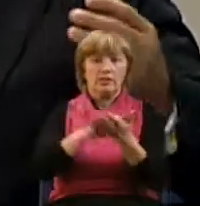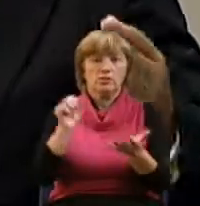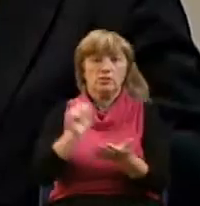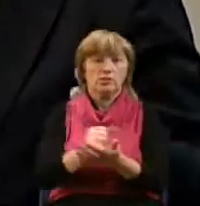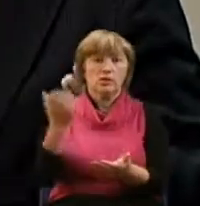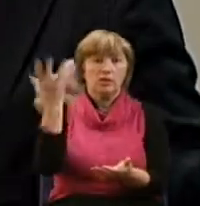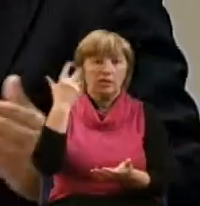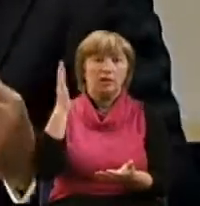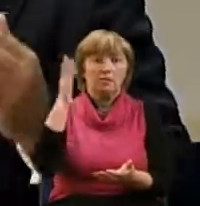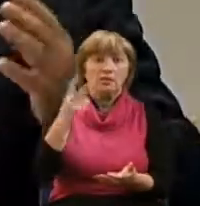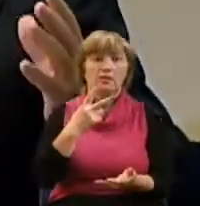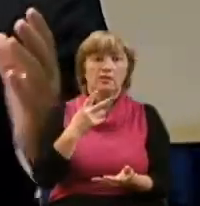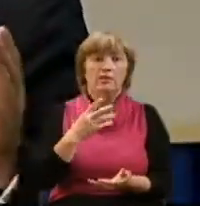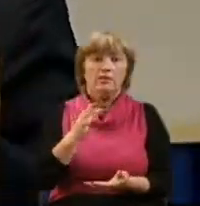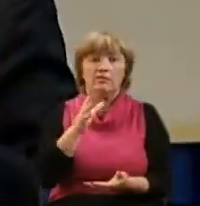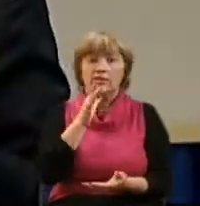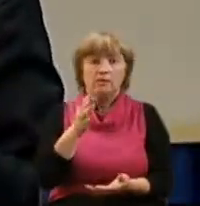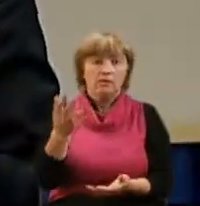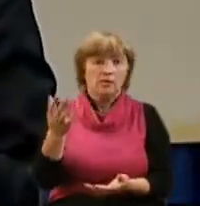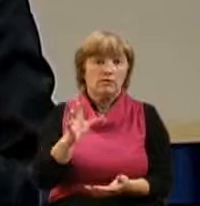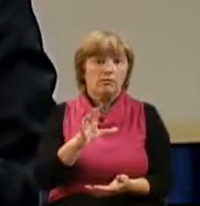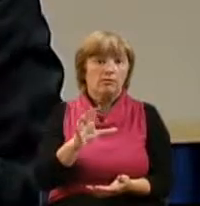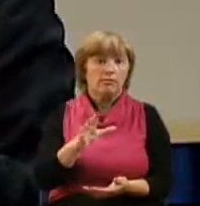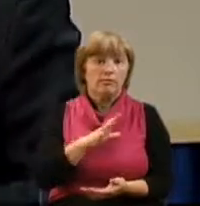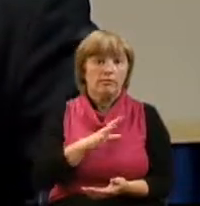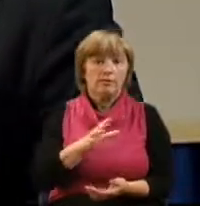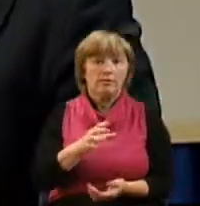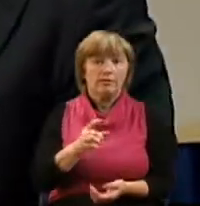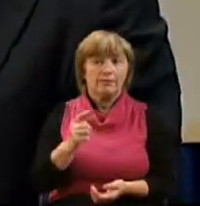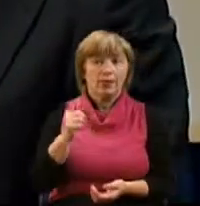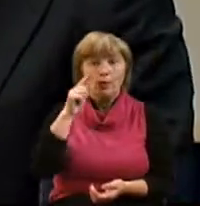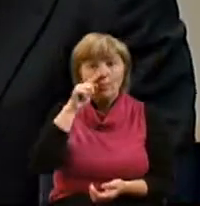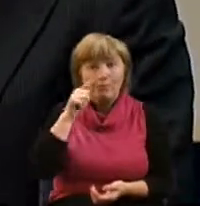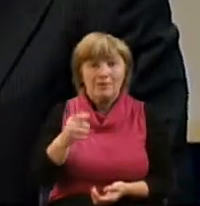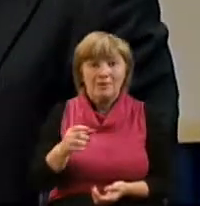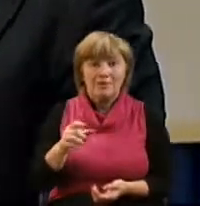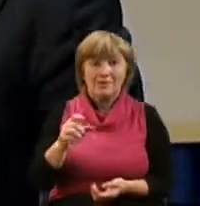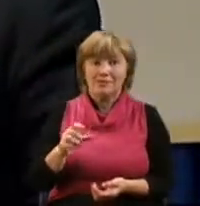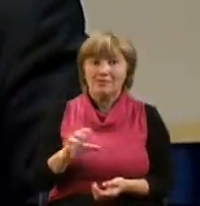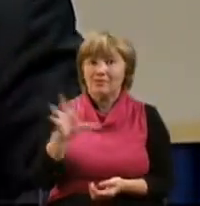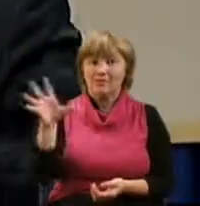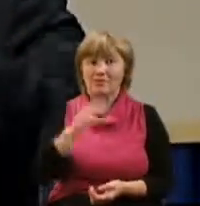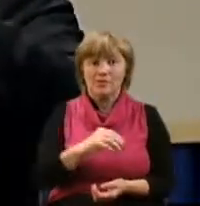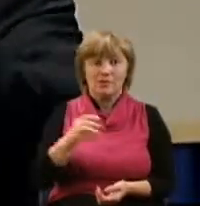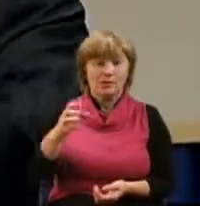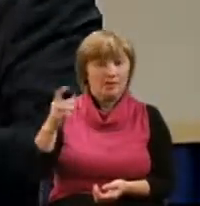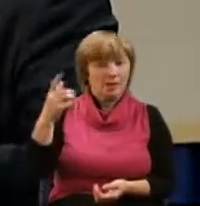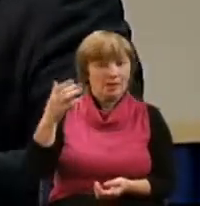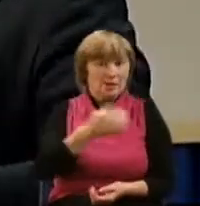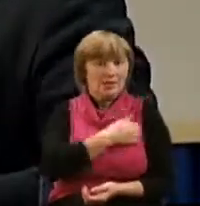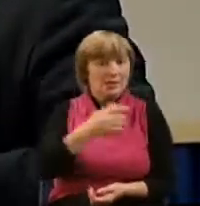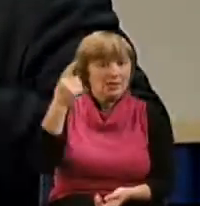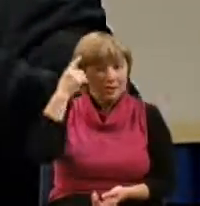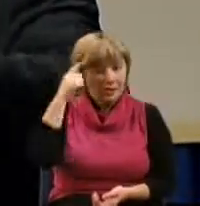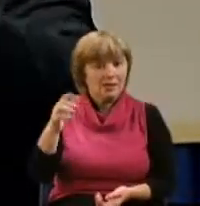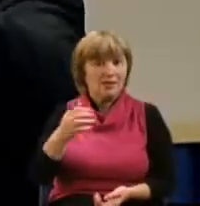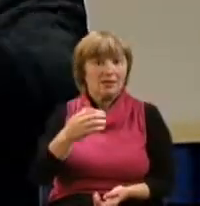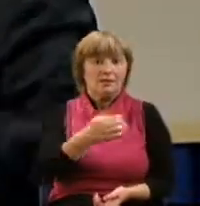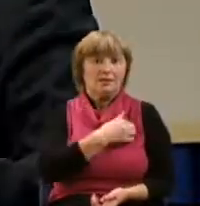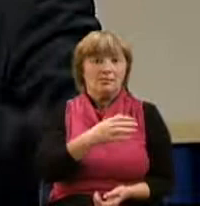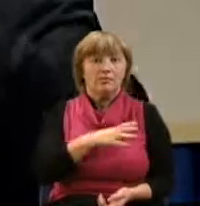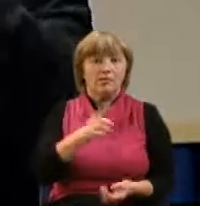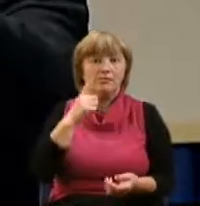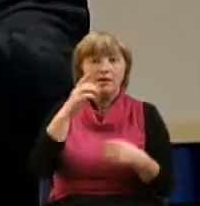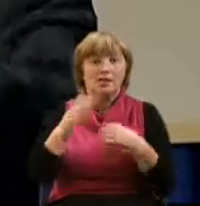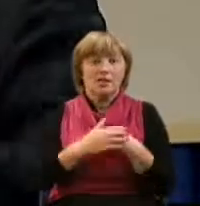был человеком любознательным и постоянно стремился к тому, чтобы быть как можно ближе к Иисусу и задавать